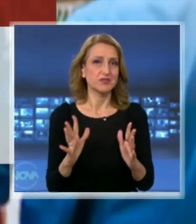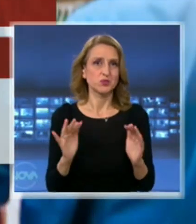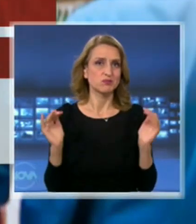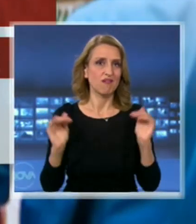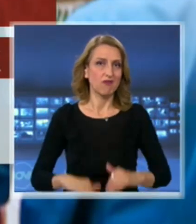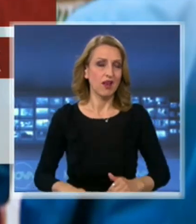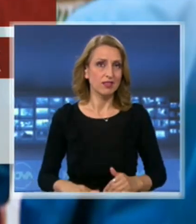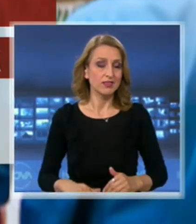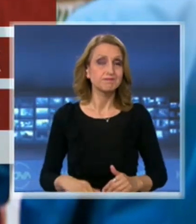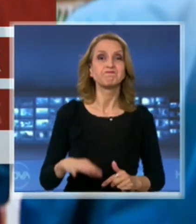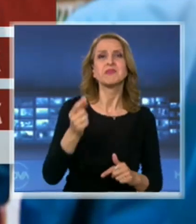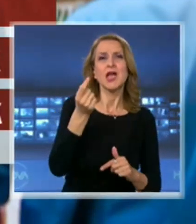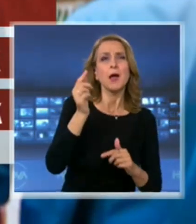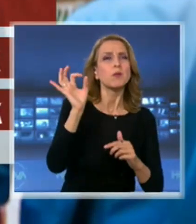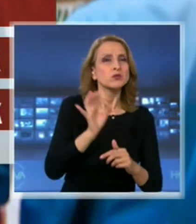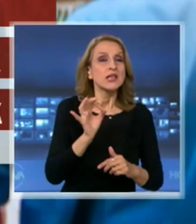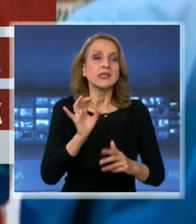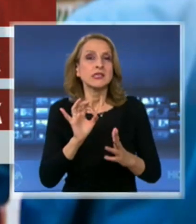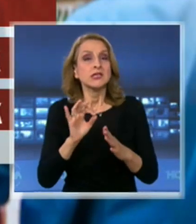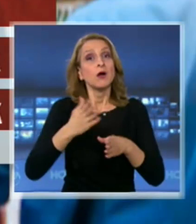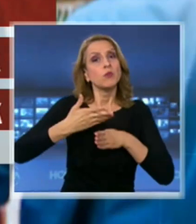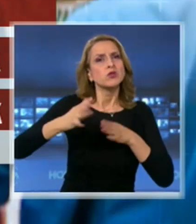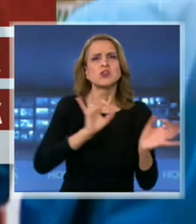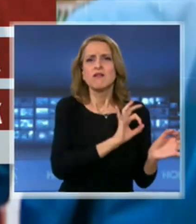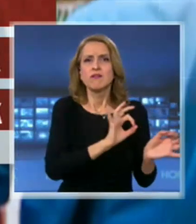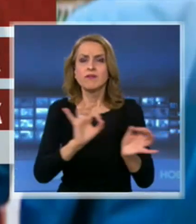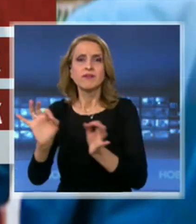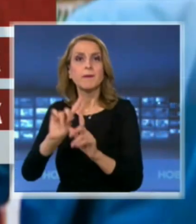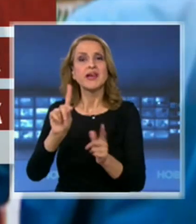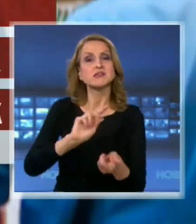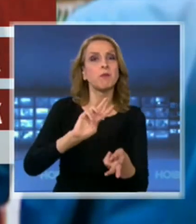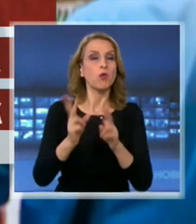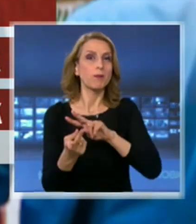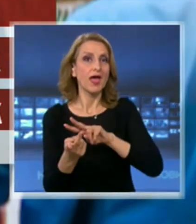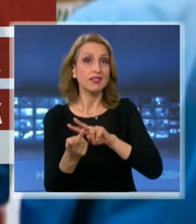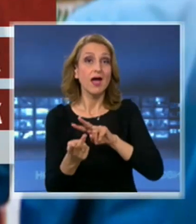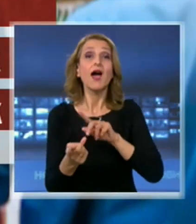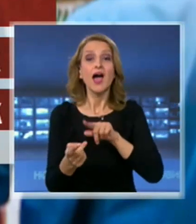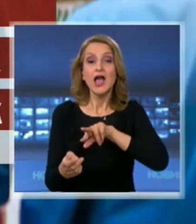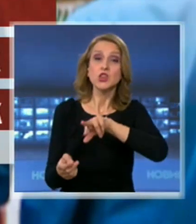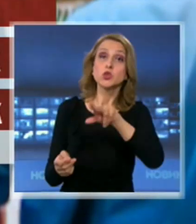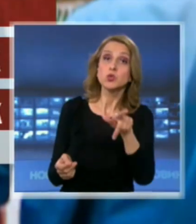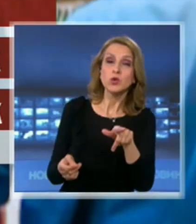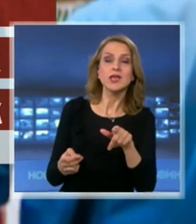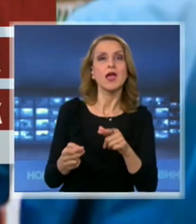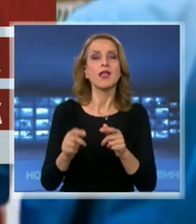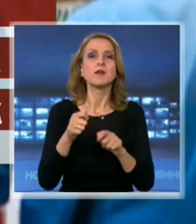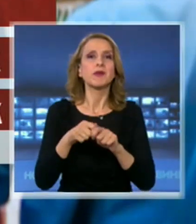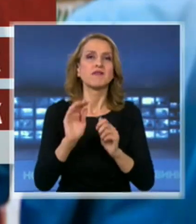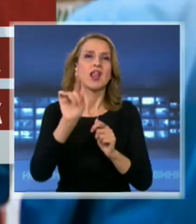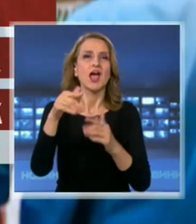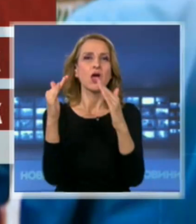на служителите, които са продължили да работят по същия начин и тези, които са преминали на така наречения хоум офис.